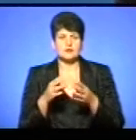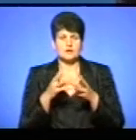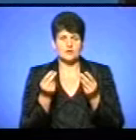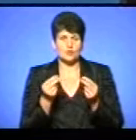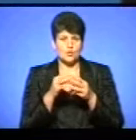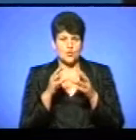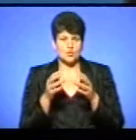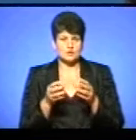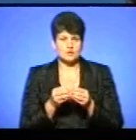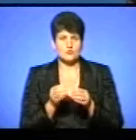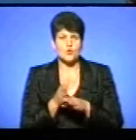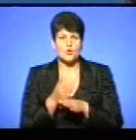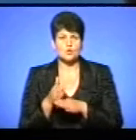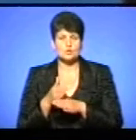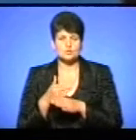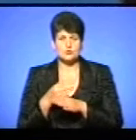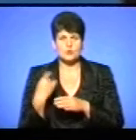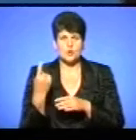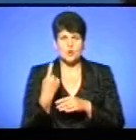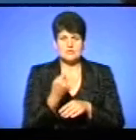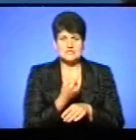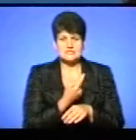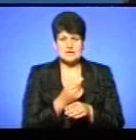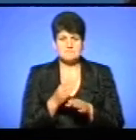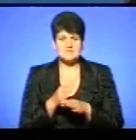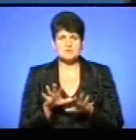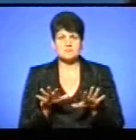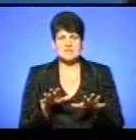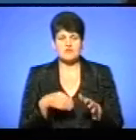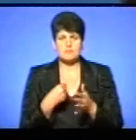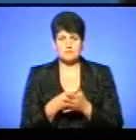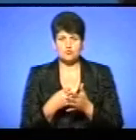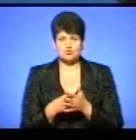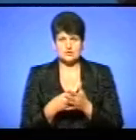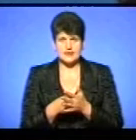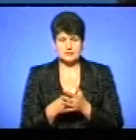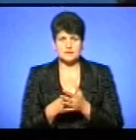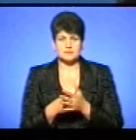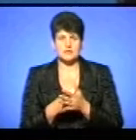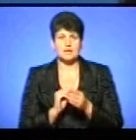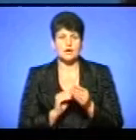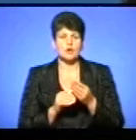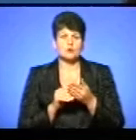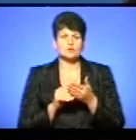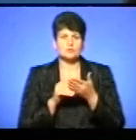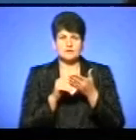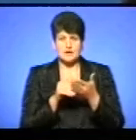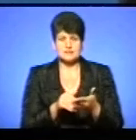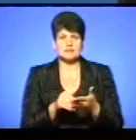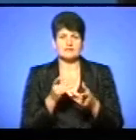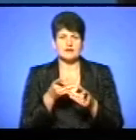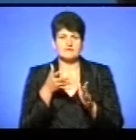Розподіл областями між місцевими бюджетами додаткової дотації на здійснення передбанних